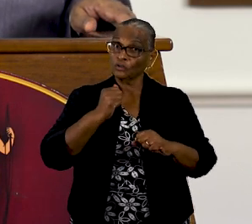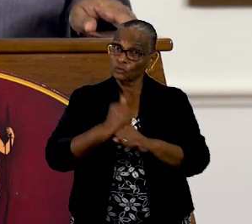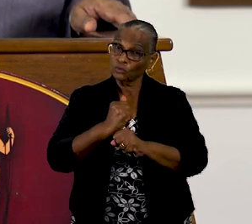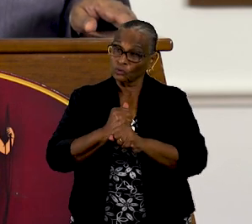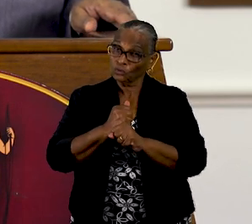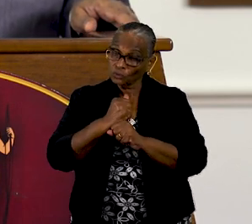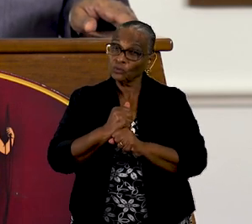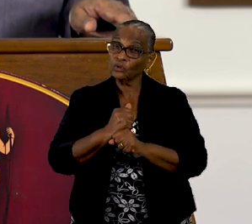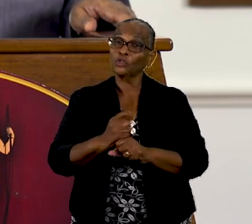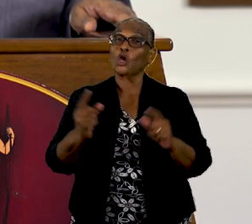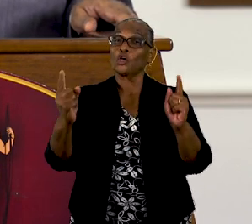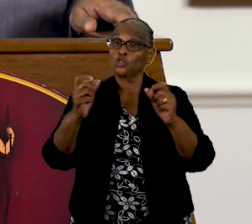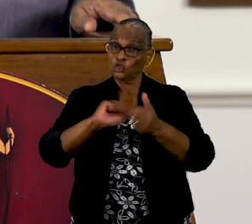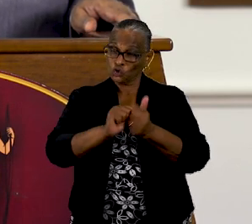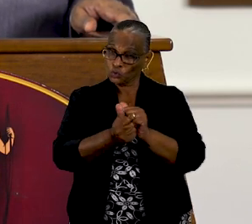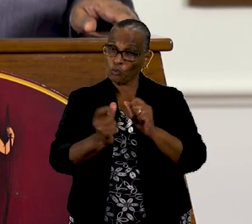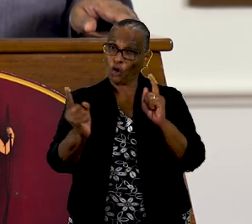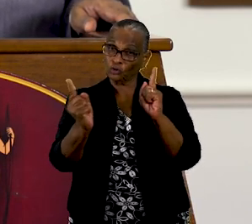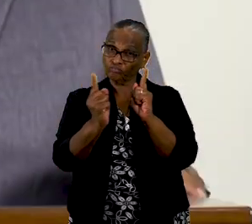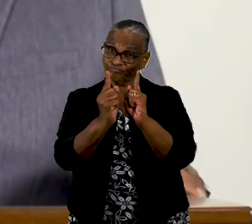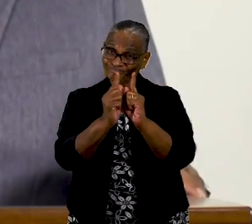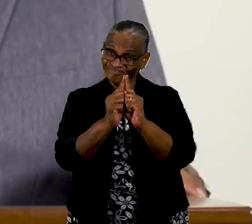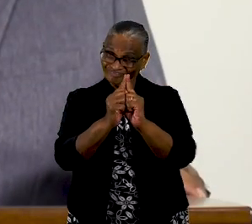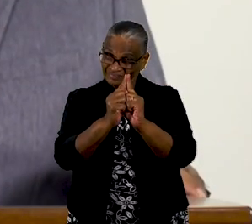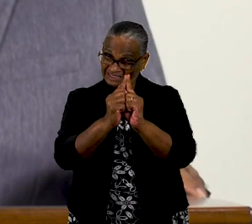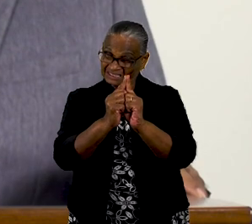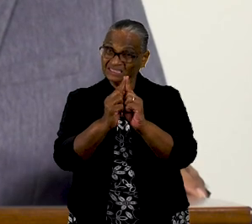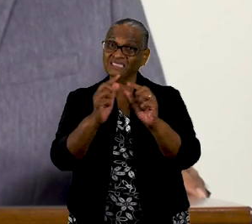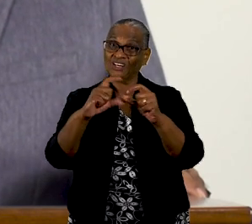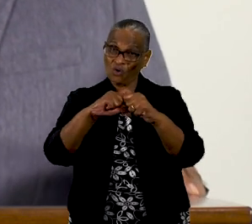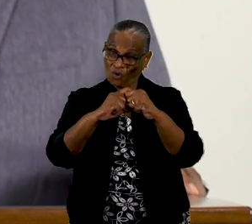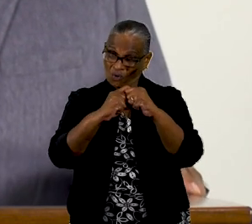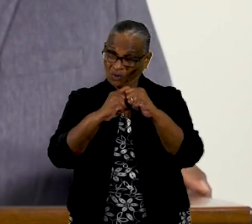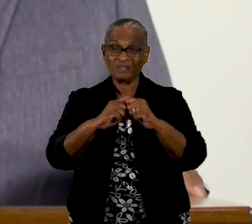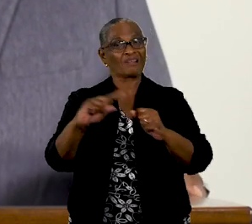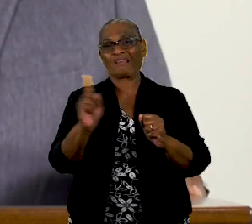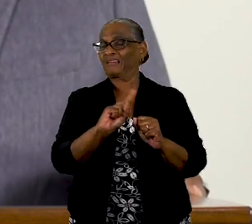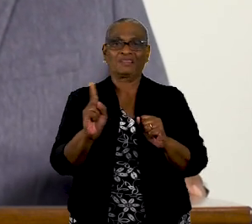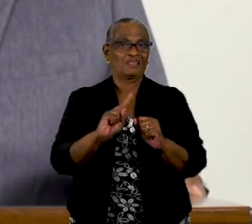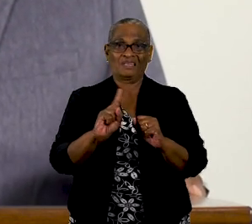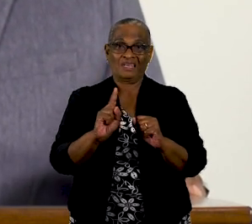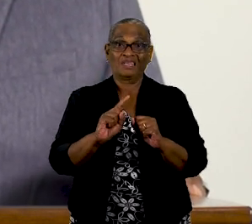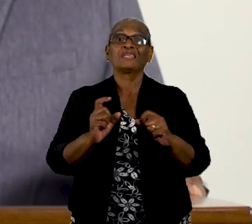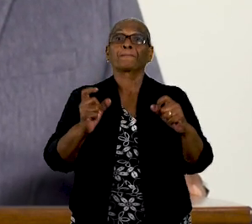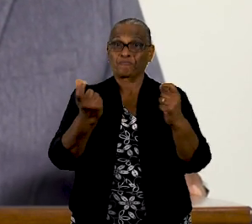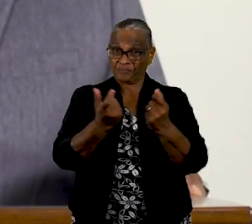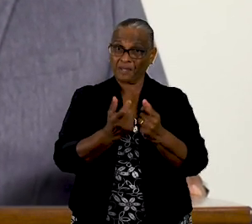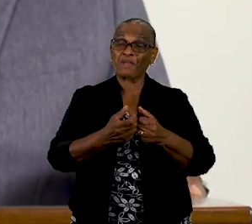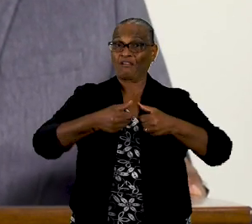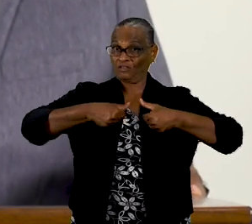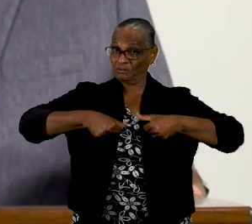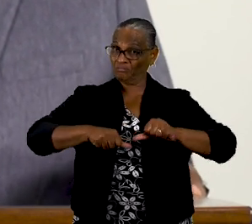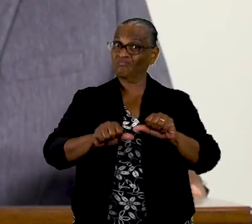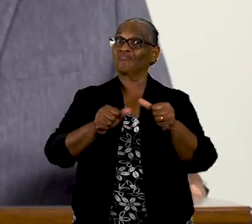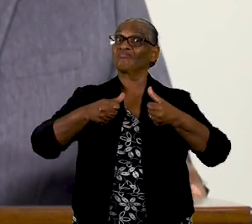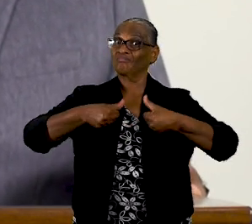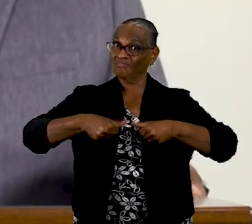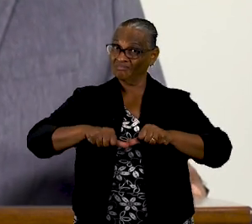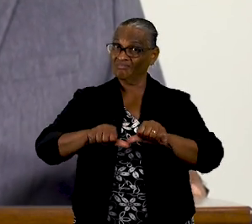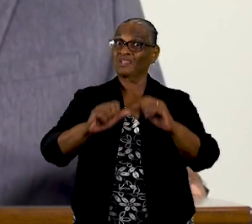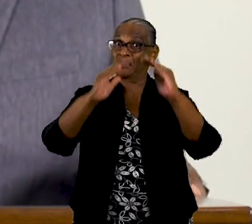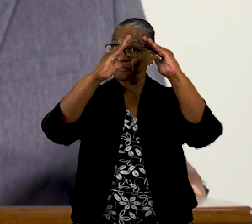contactsporten niet zijn toegestaan. Maatregel 6. Contactberoepen, zoals binnen de fysiotherapie,